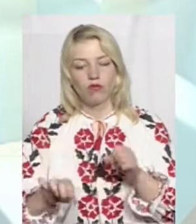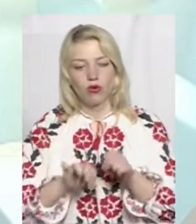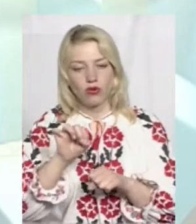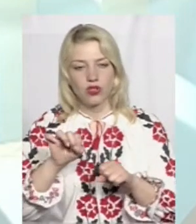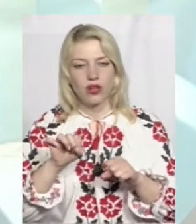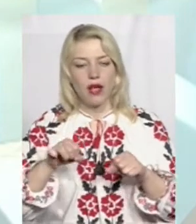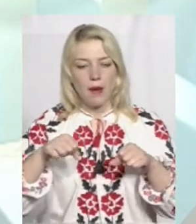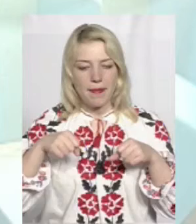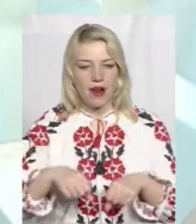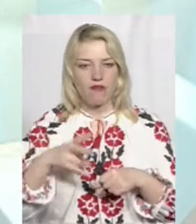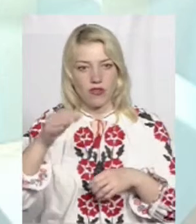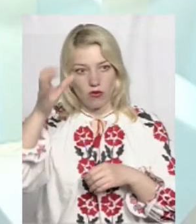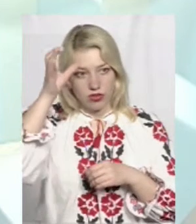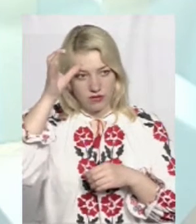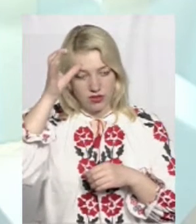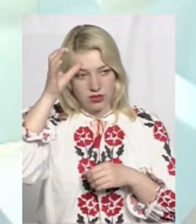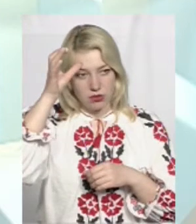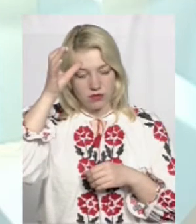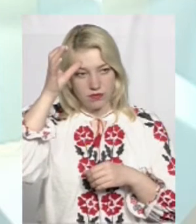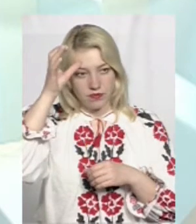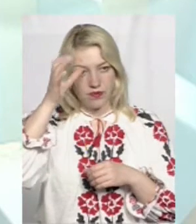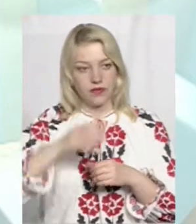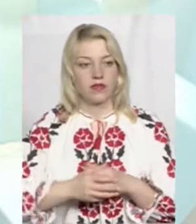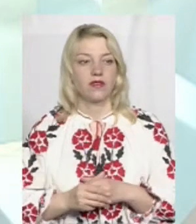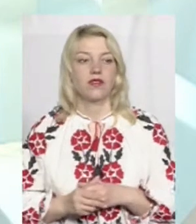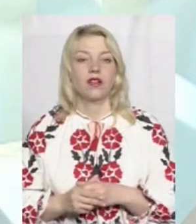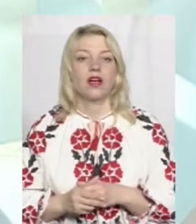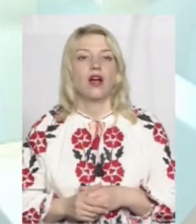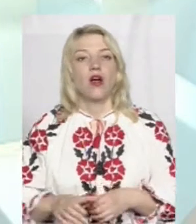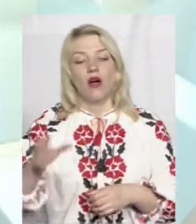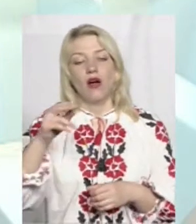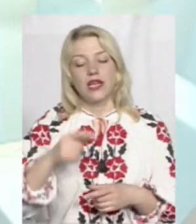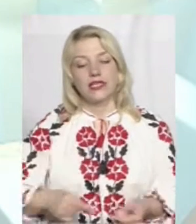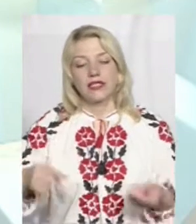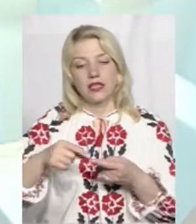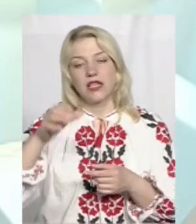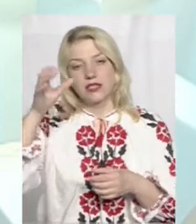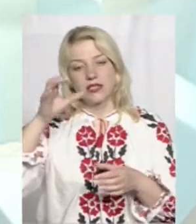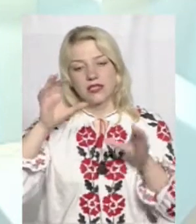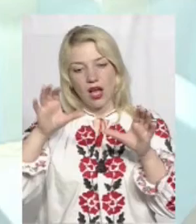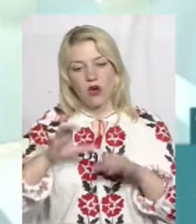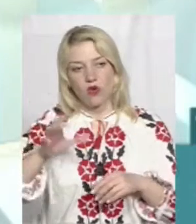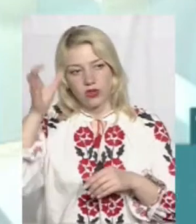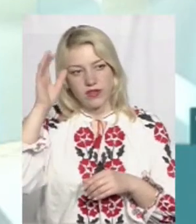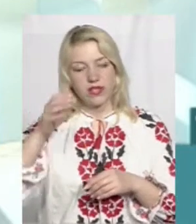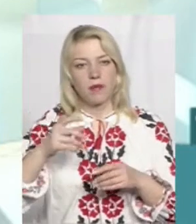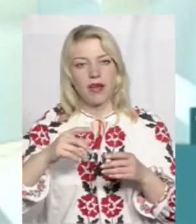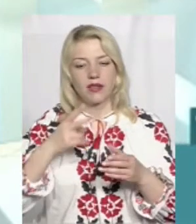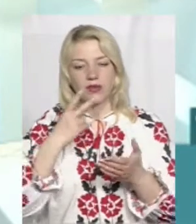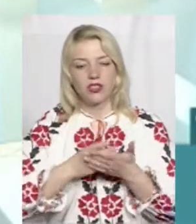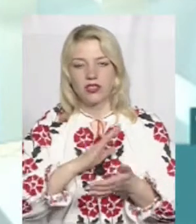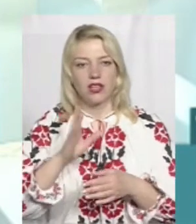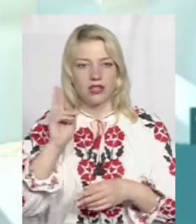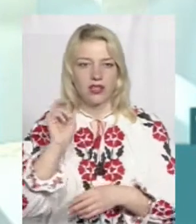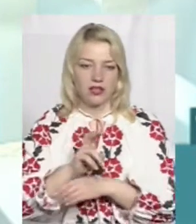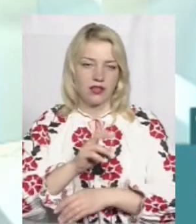права на освіту. Освіта, якраз згідно закону про освіту, передбачається не тільки стаціонарні види